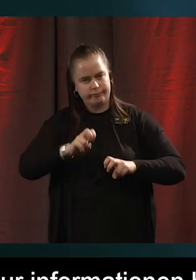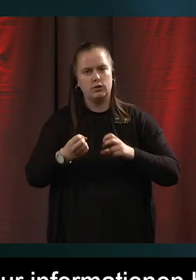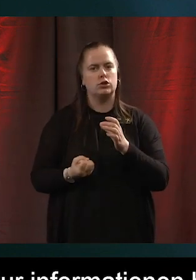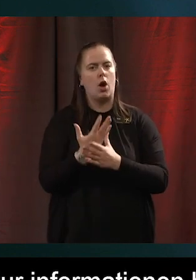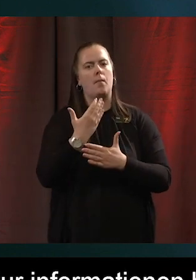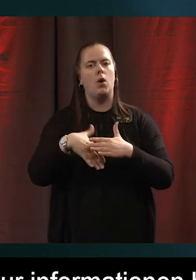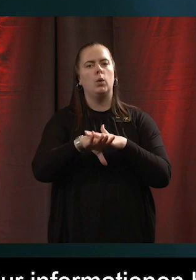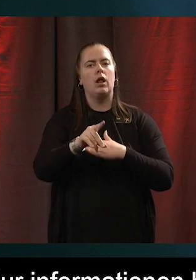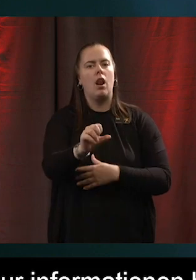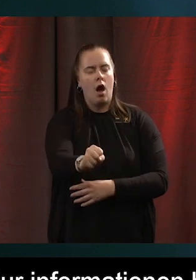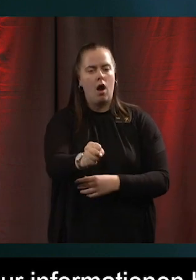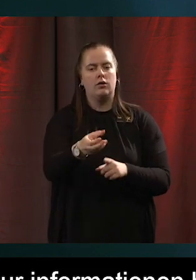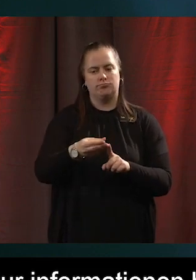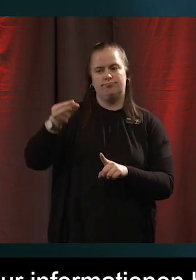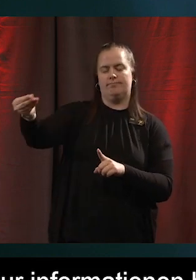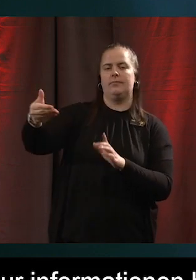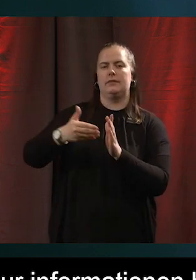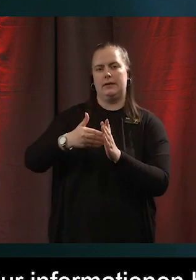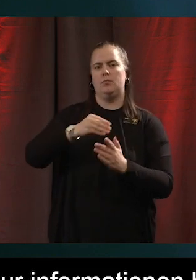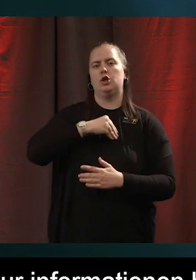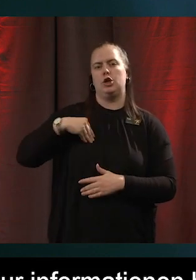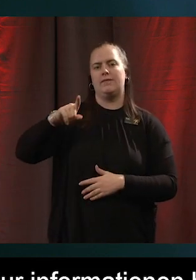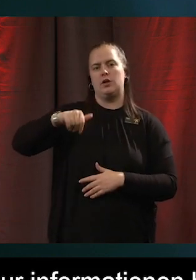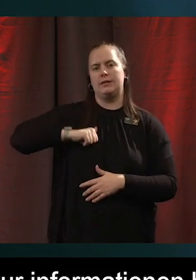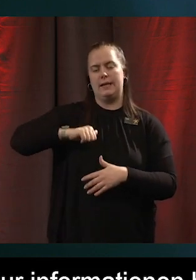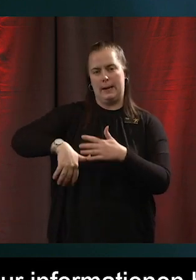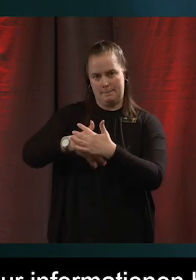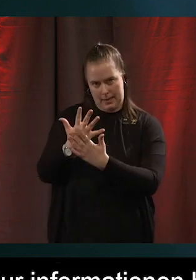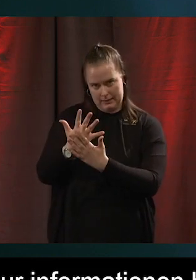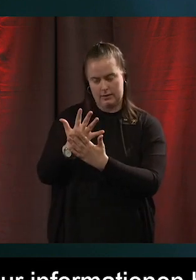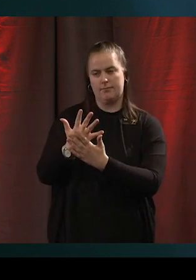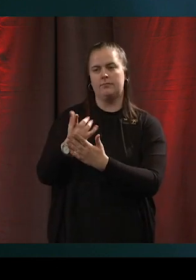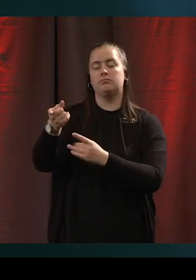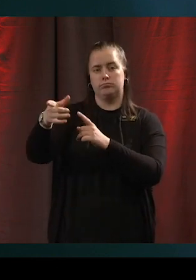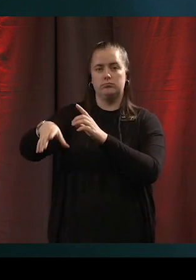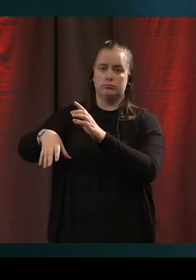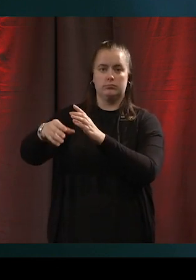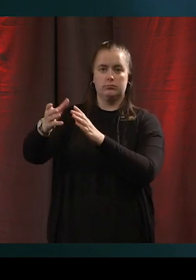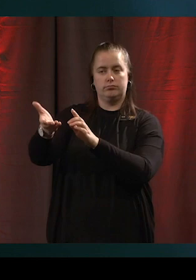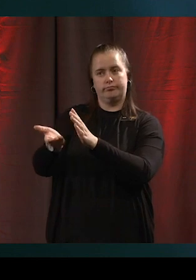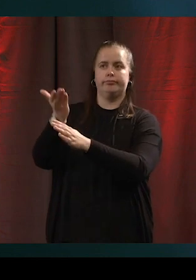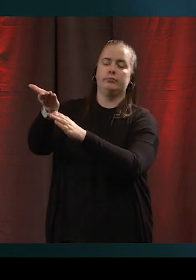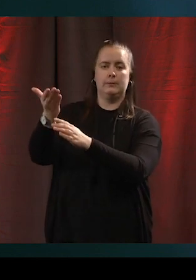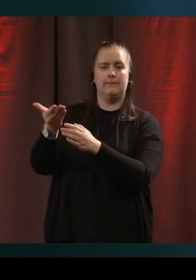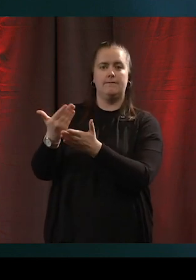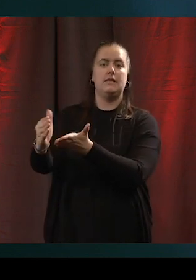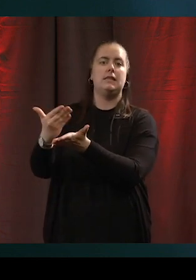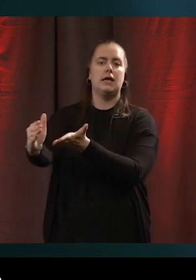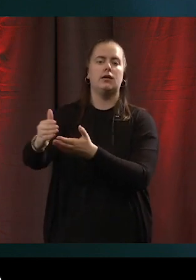Myndigheten för tillgängliga medier då. Så kan de ta det vidare till regeringen. Och sen har vi precis i dagarna startat en